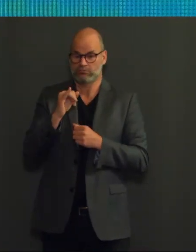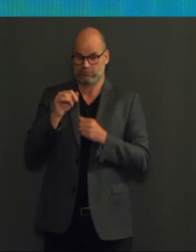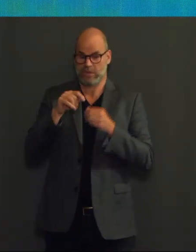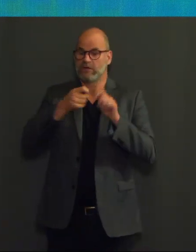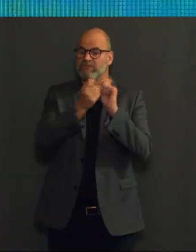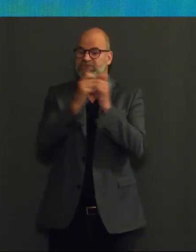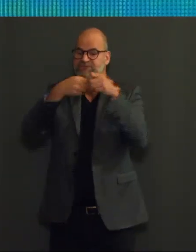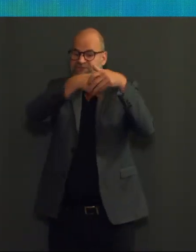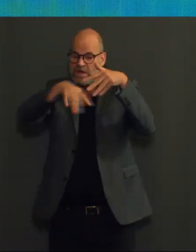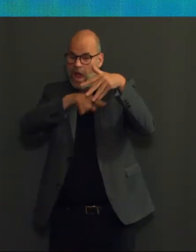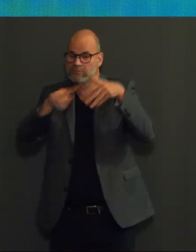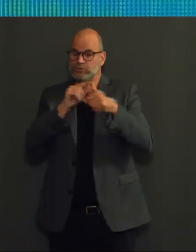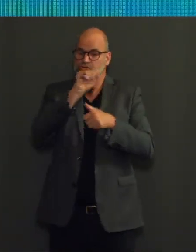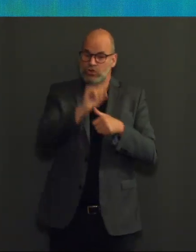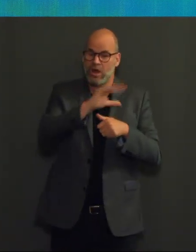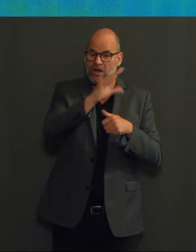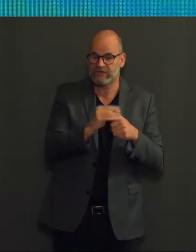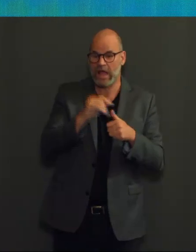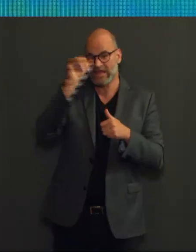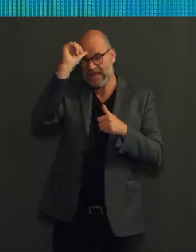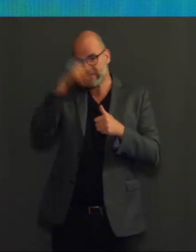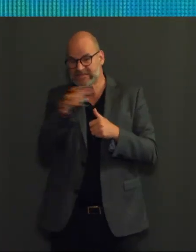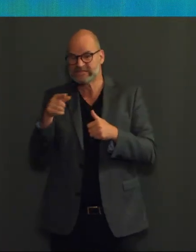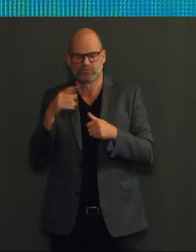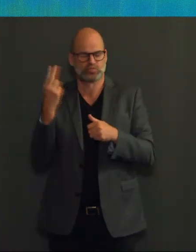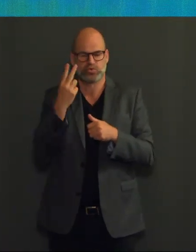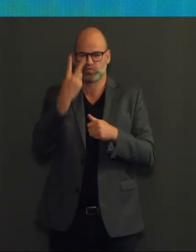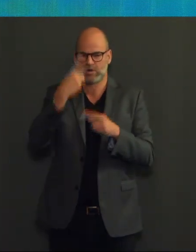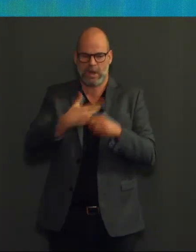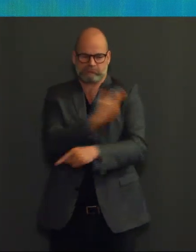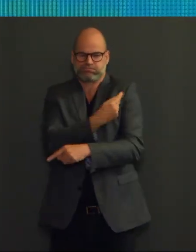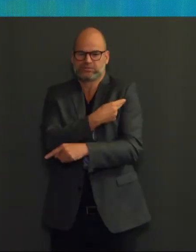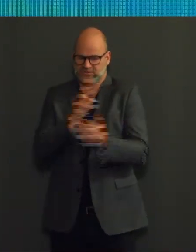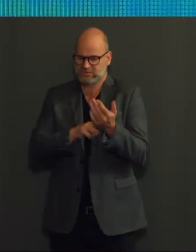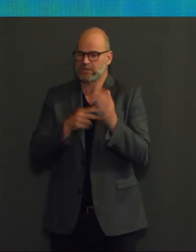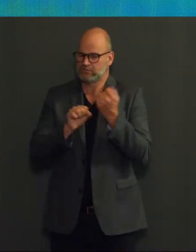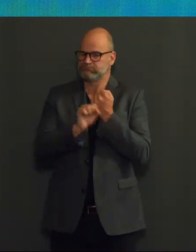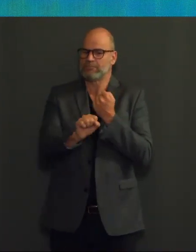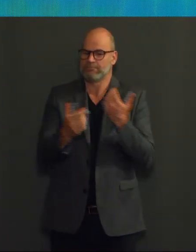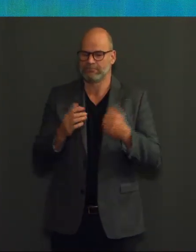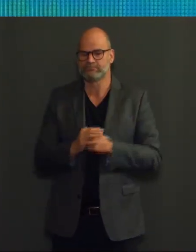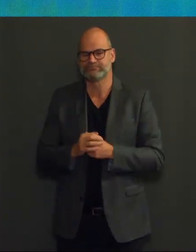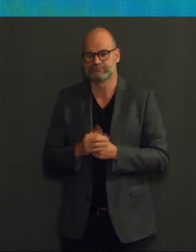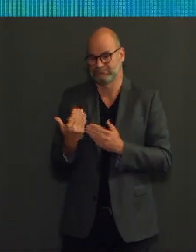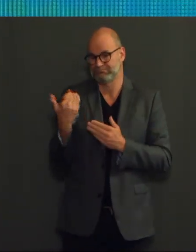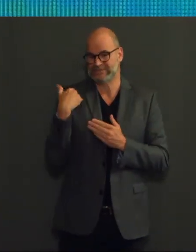Indische variant. En dit wordt recent ook bevestigd door een studie van het Engelse